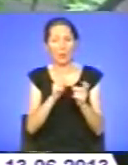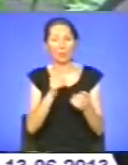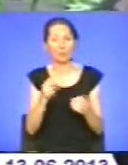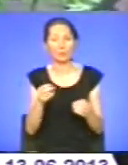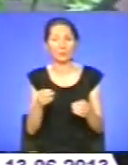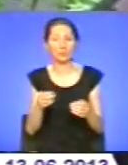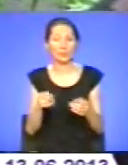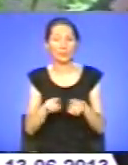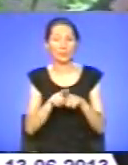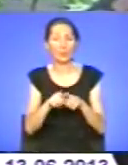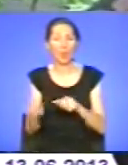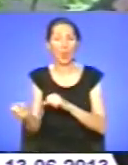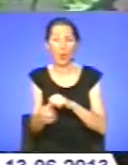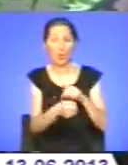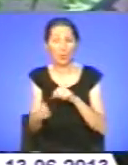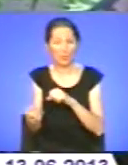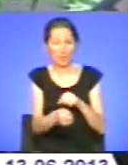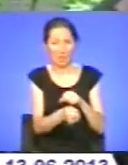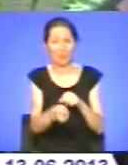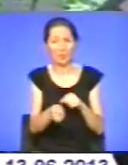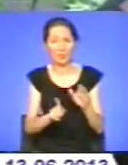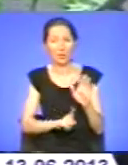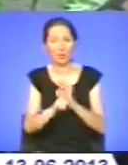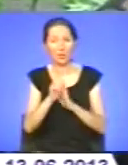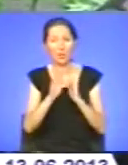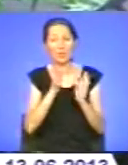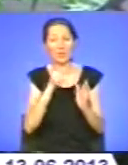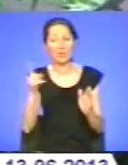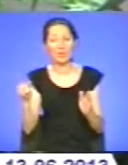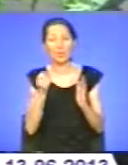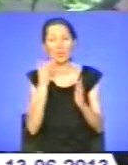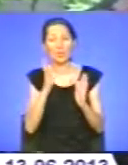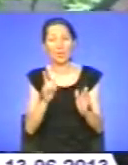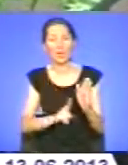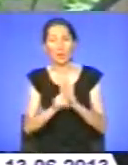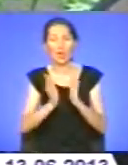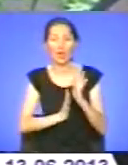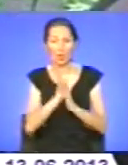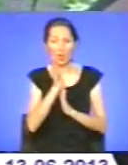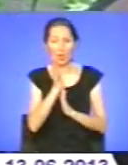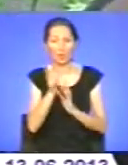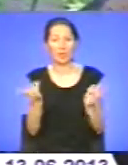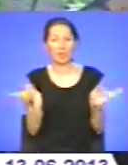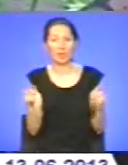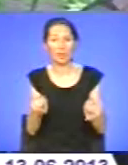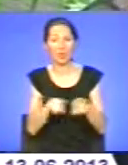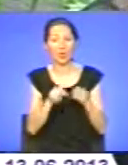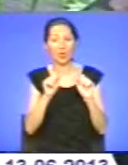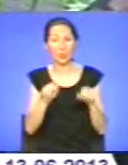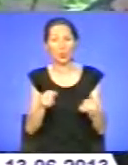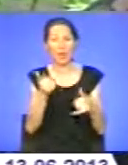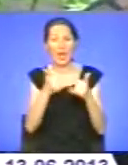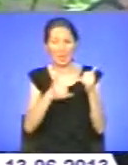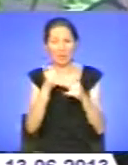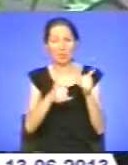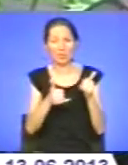косіння на початку, як рослина тільки починає розвиватися. Також можна використовувати механічні методи, хімічні